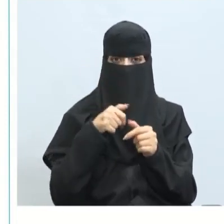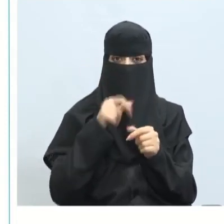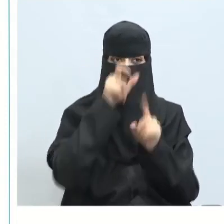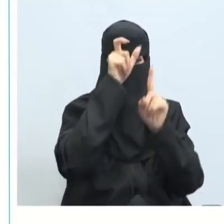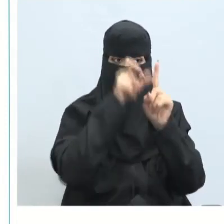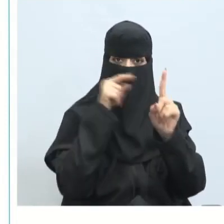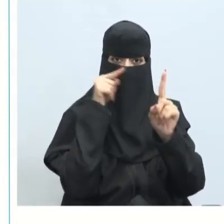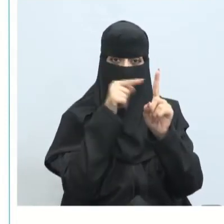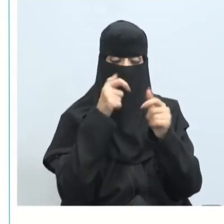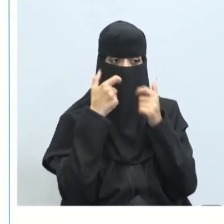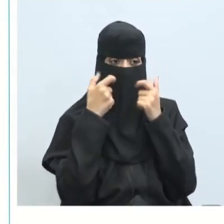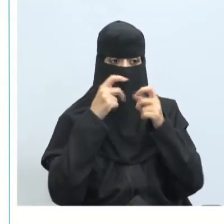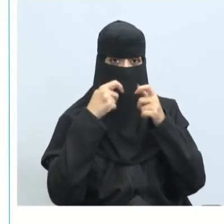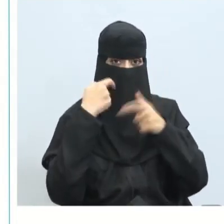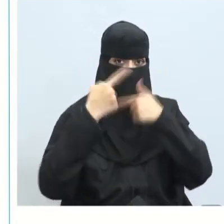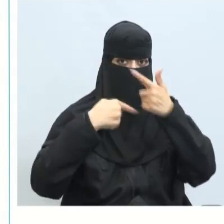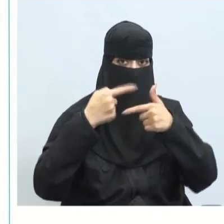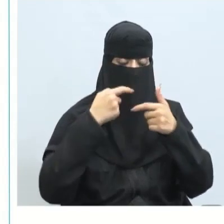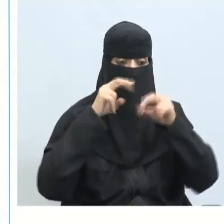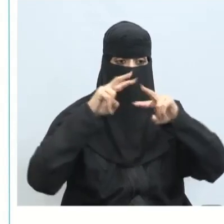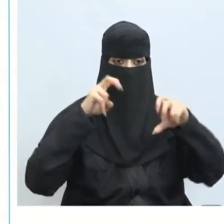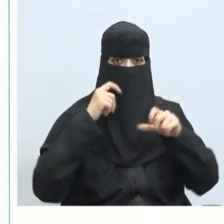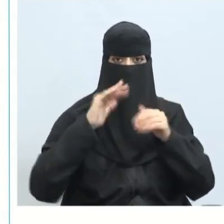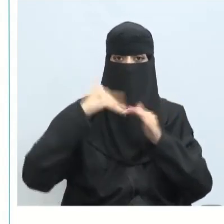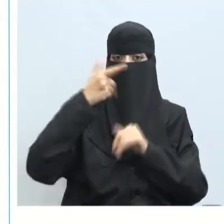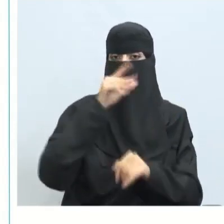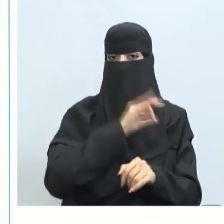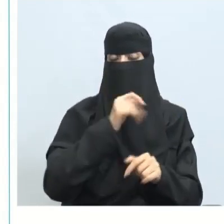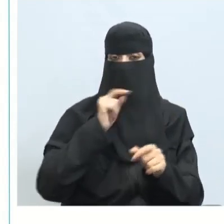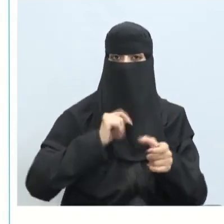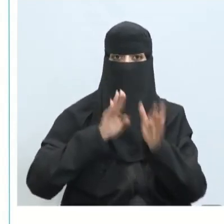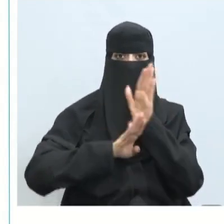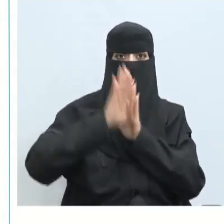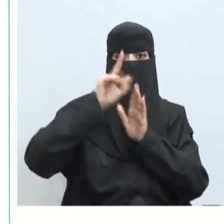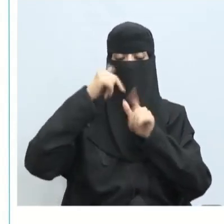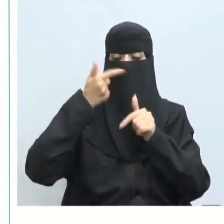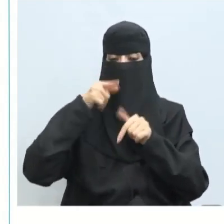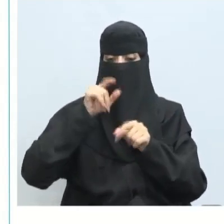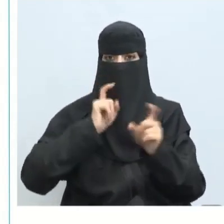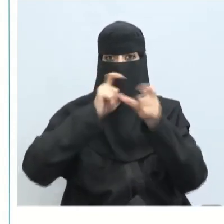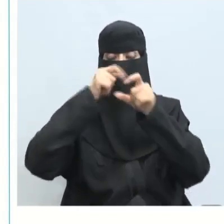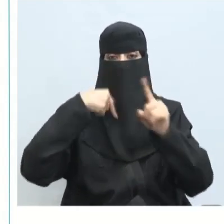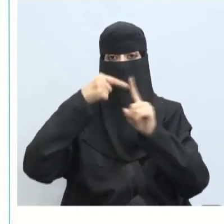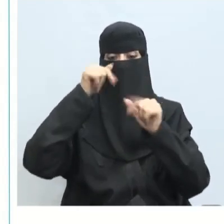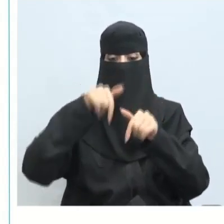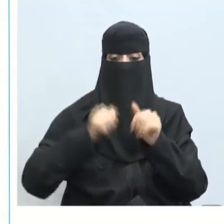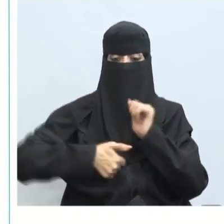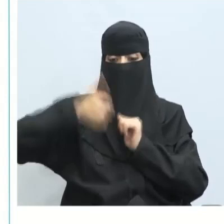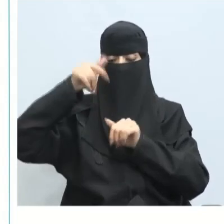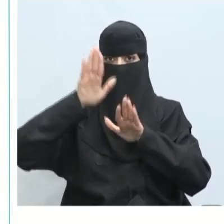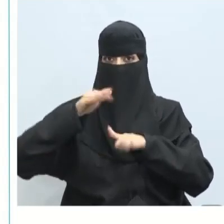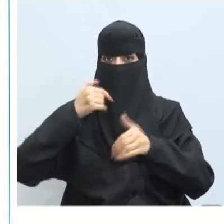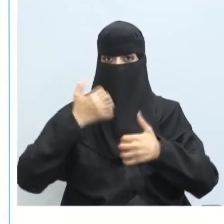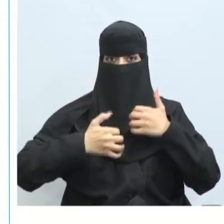يبحث عن النتائج يحاول أن يطورها يحاول أن يصل بالهدف وحينما يحققها أيضا تجعله